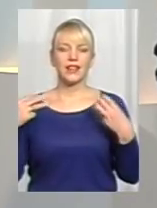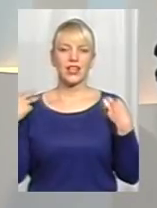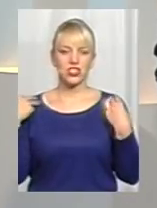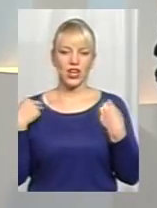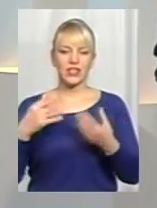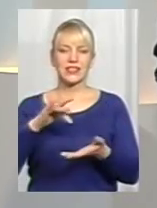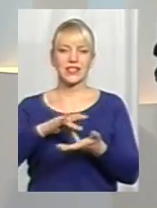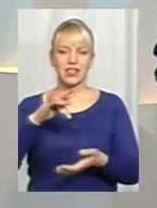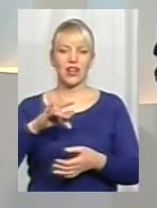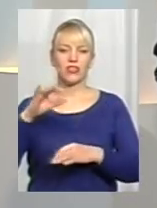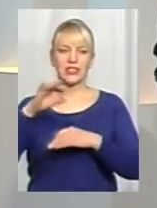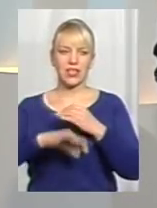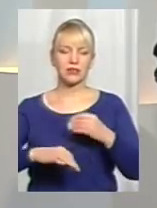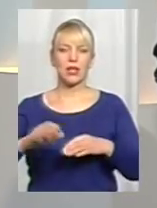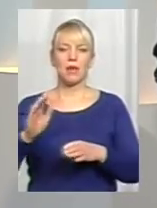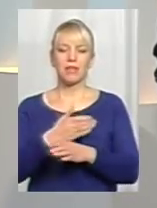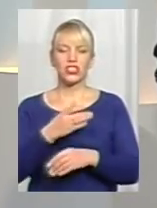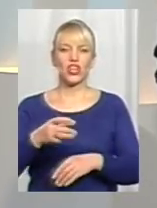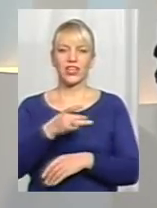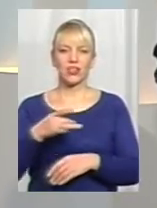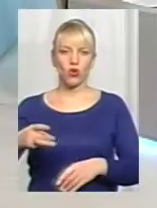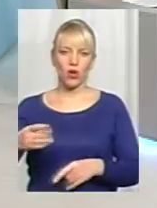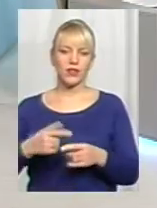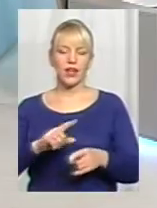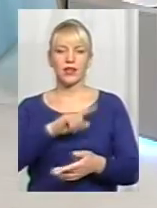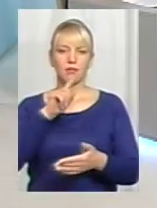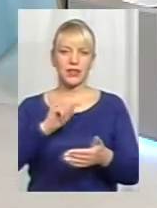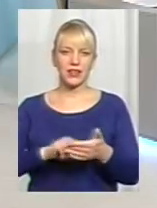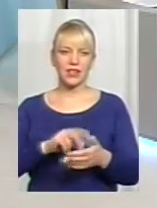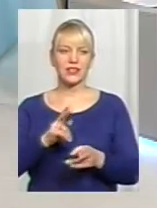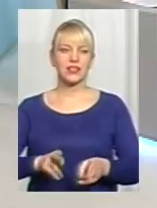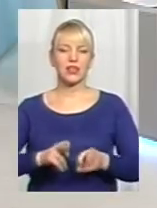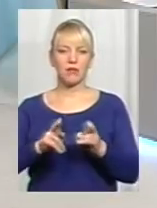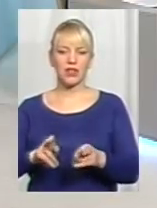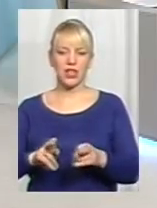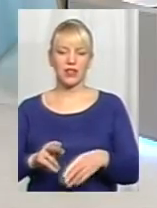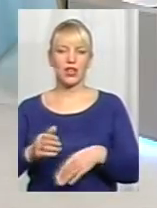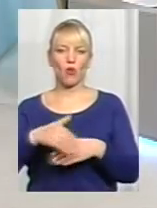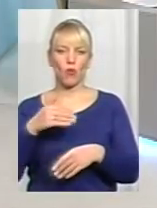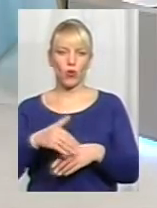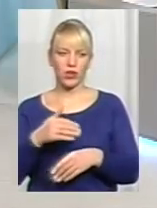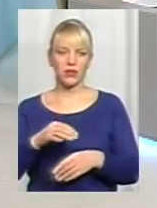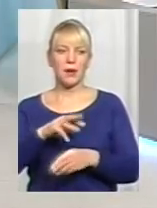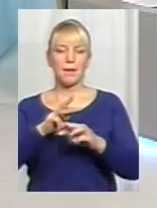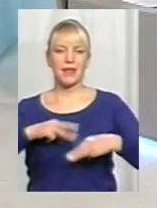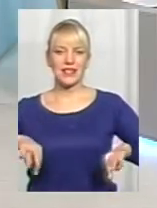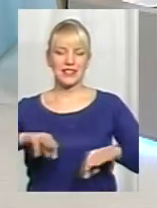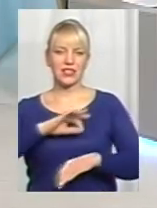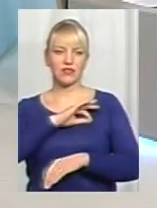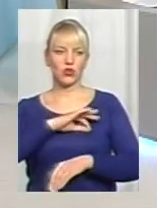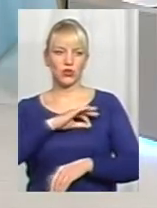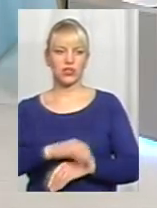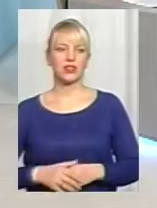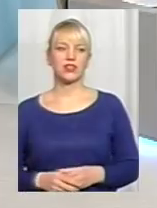-Західної міжрегіональної управління з питань виконання кримінальних покарань та пробацій Міністерства юстиції. Пане Іван, доброго дня.